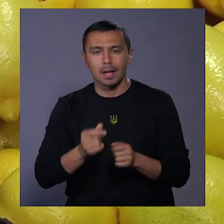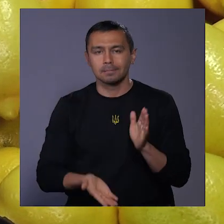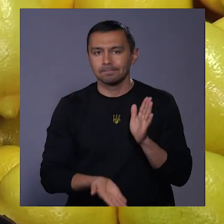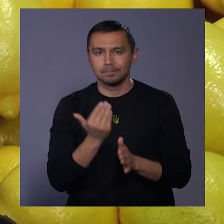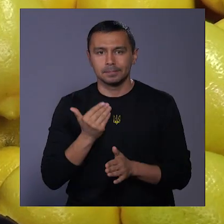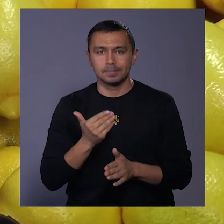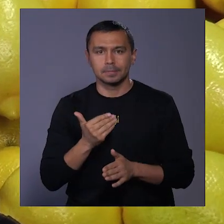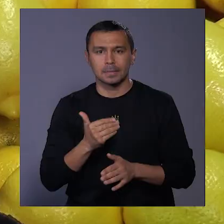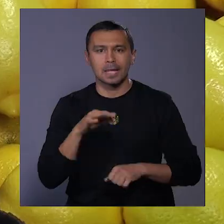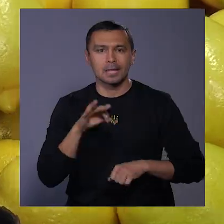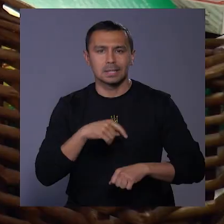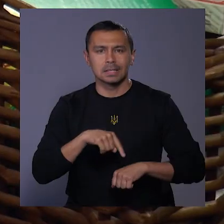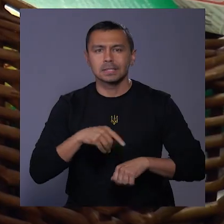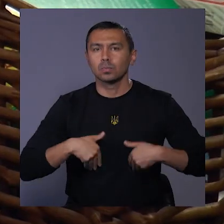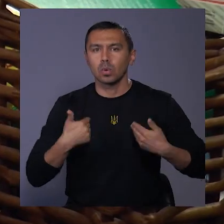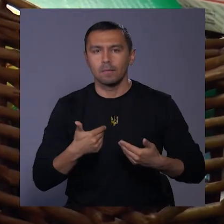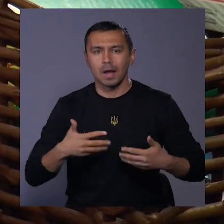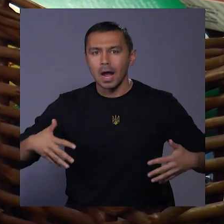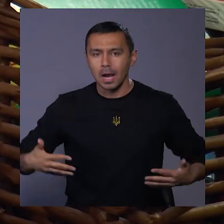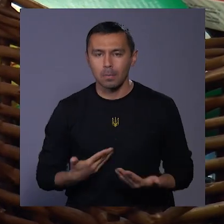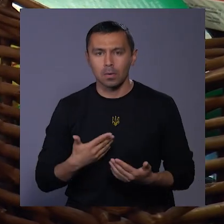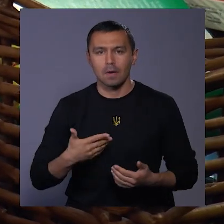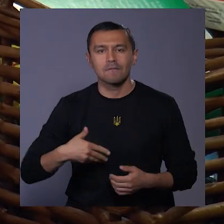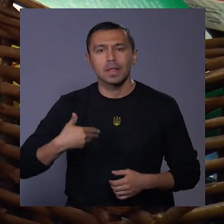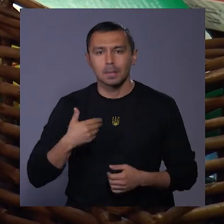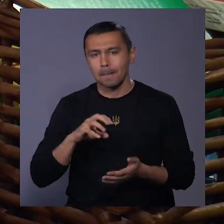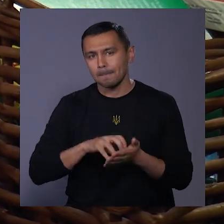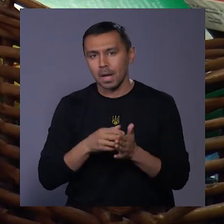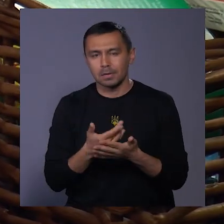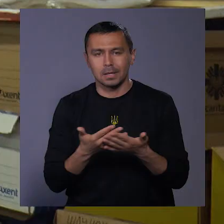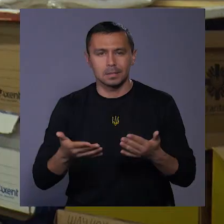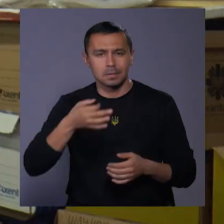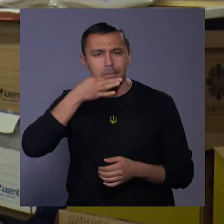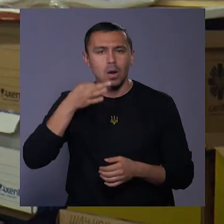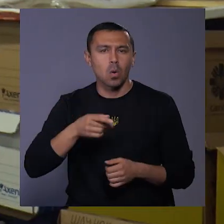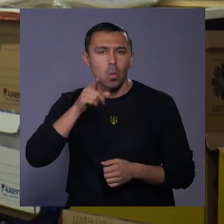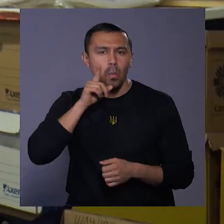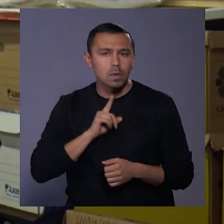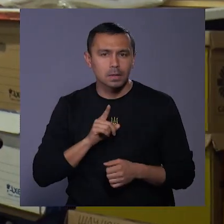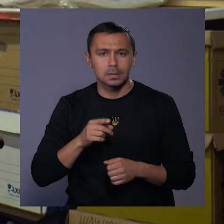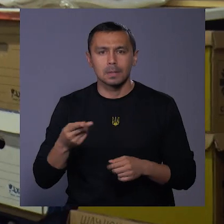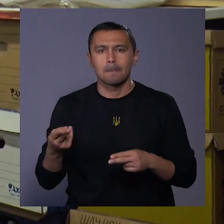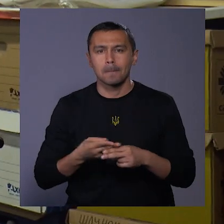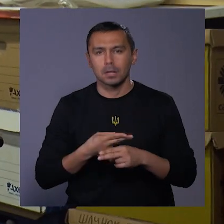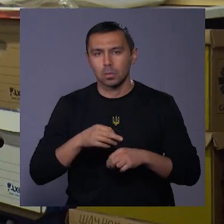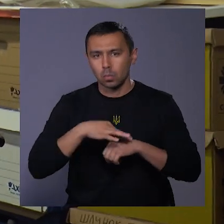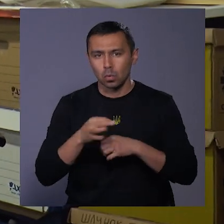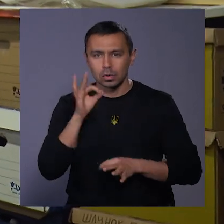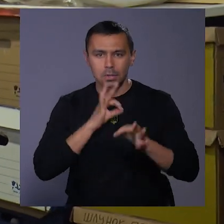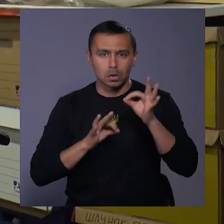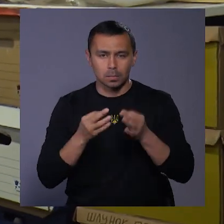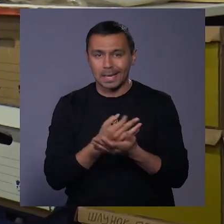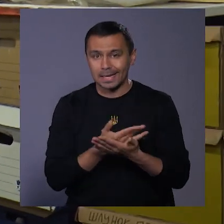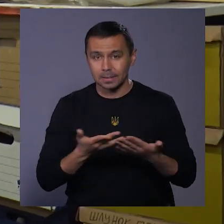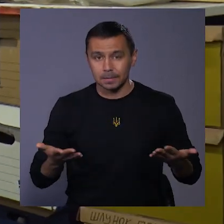симптомів грипу, вітаміни, печиво, різні такі смаколики, знеболюючі засоби, деклофенаки.